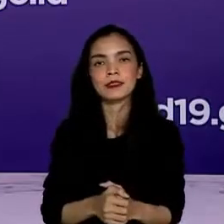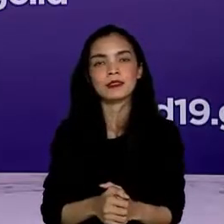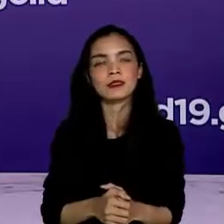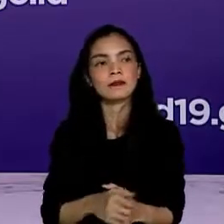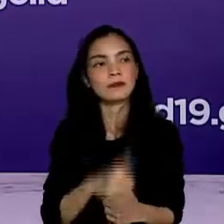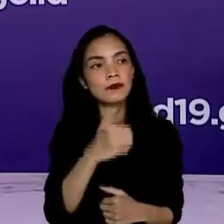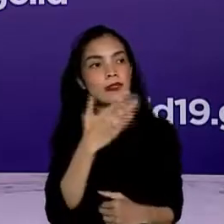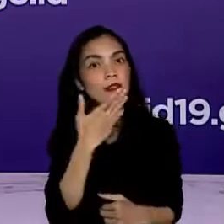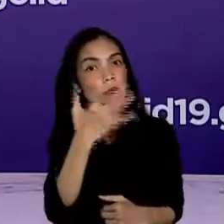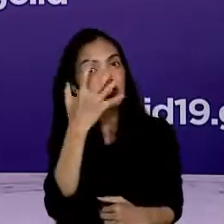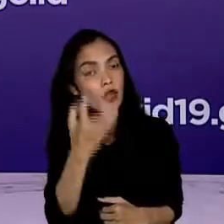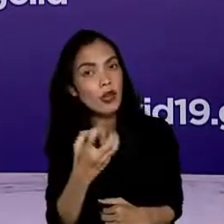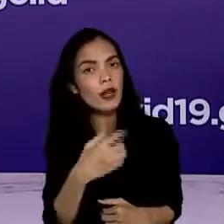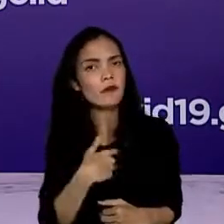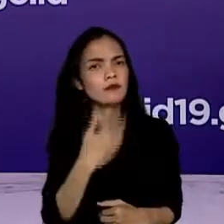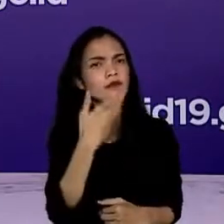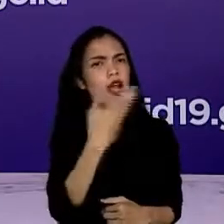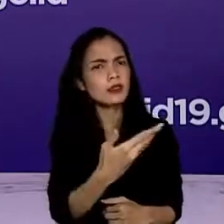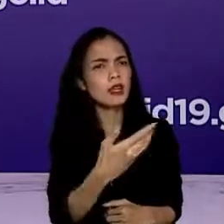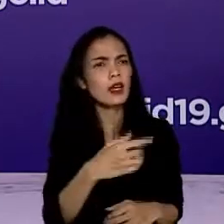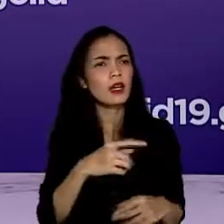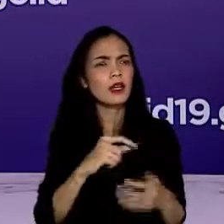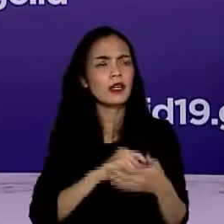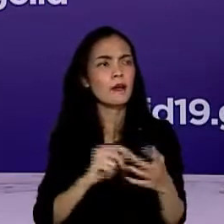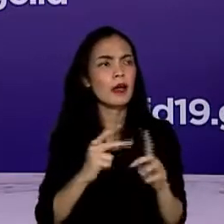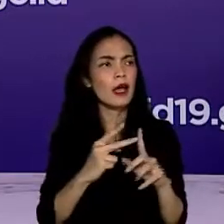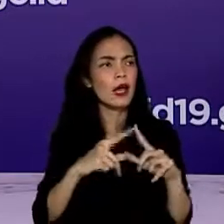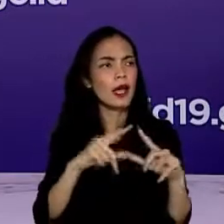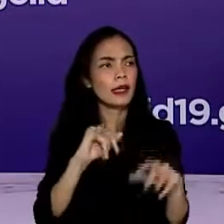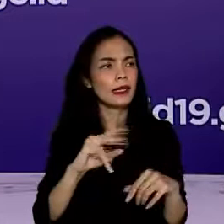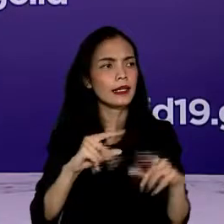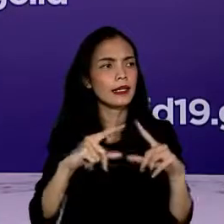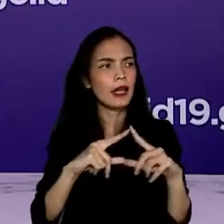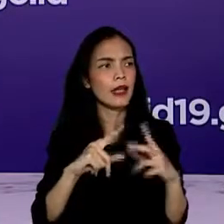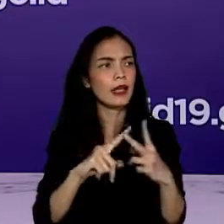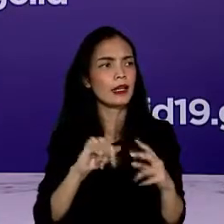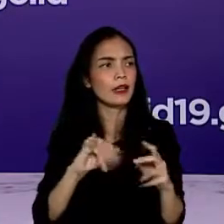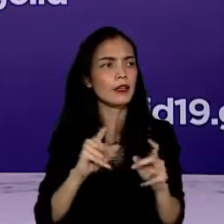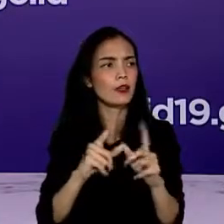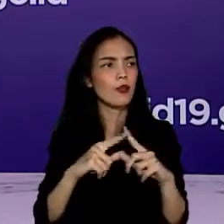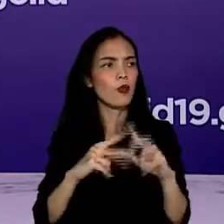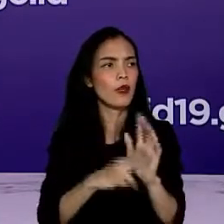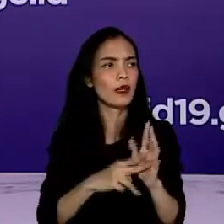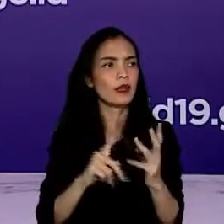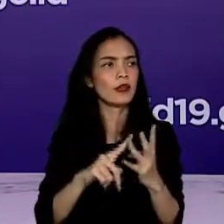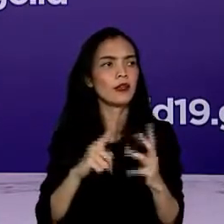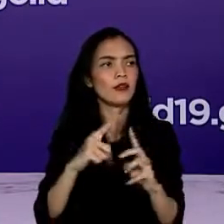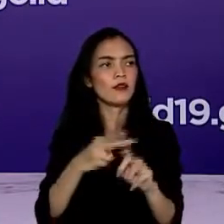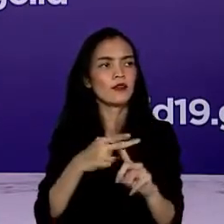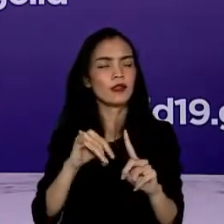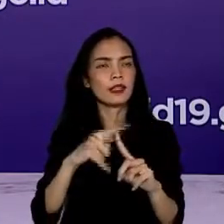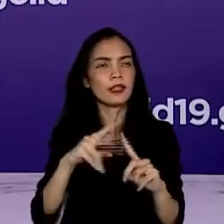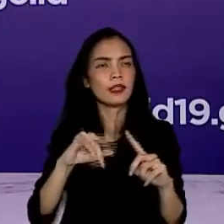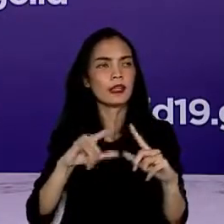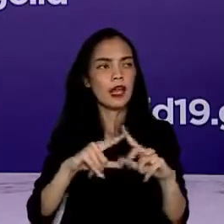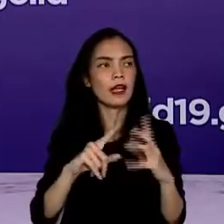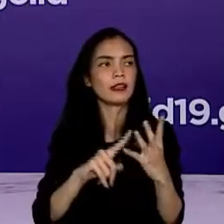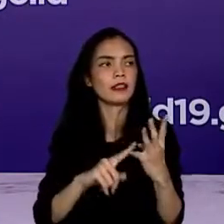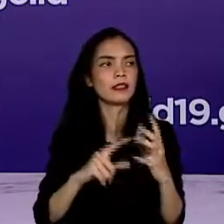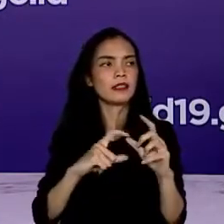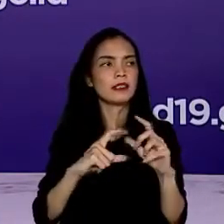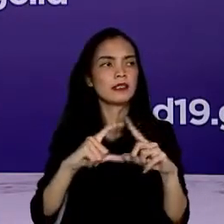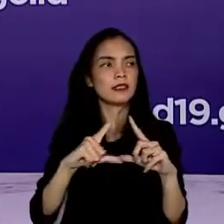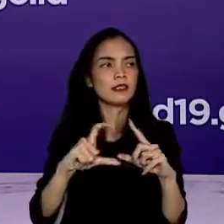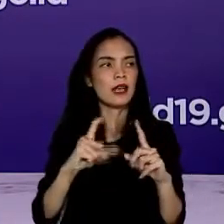Selamat sore Prof. Pertanyaan pertama dari Haira CNN, Irwan Tirto Aidi, Fitriya Kompas.com, Sahril